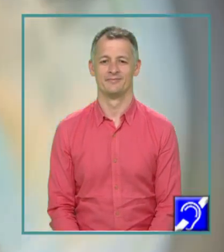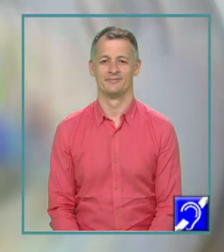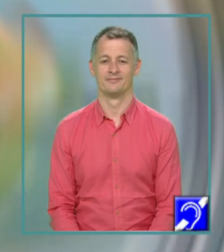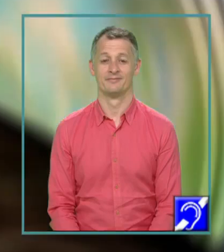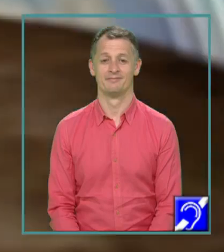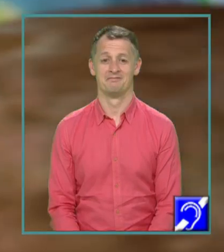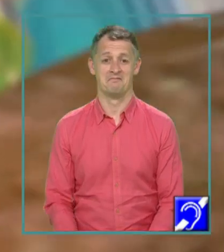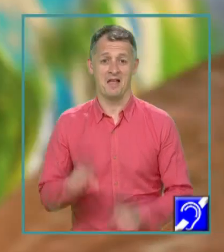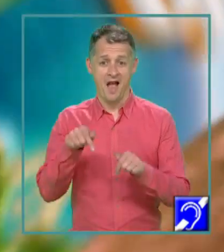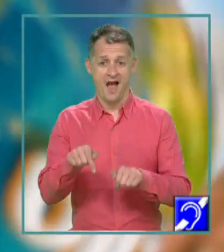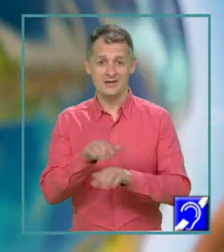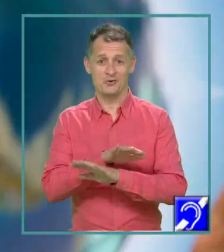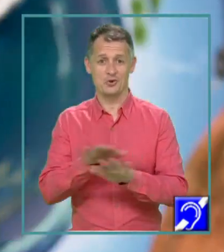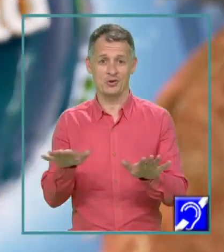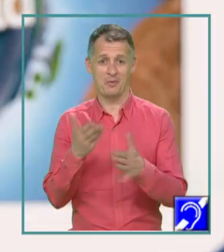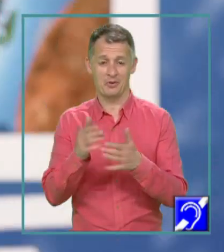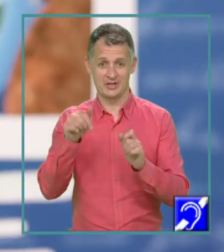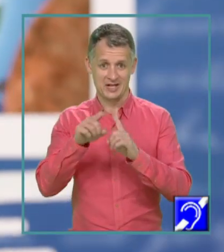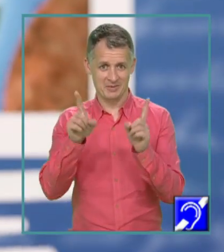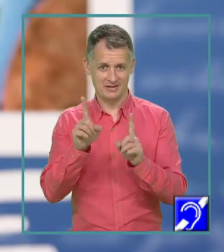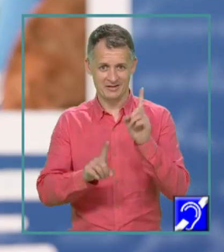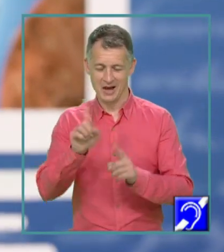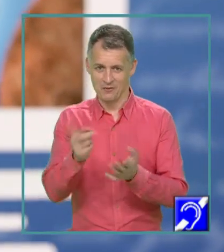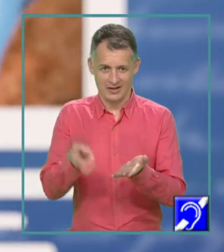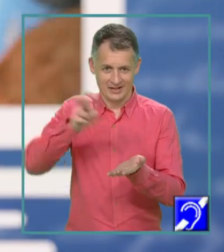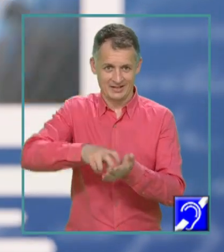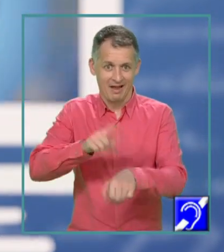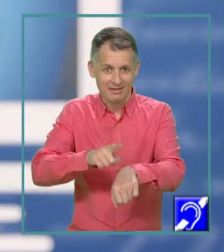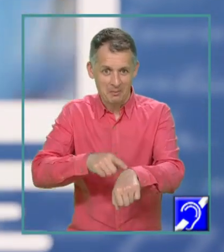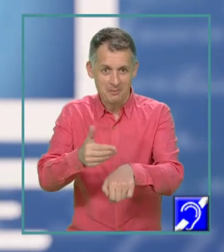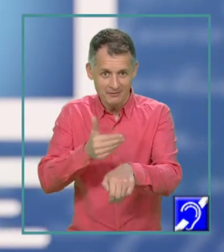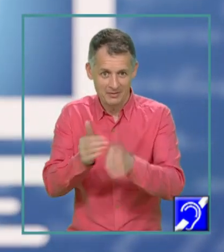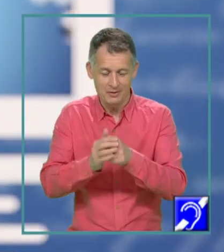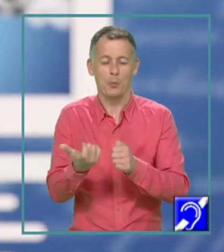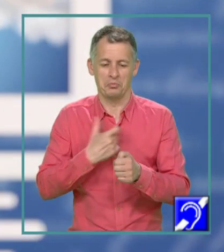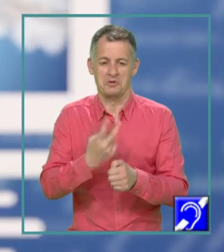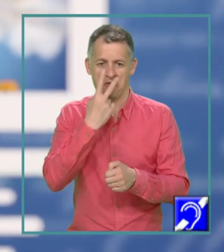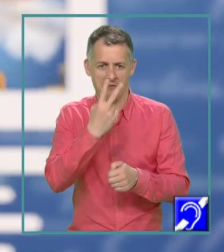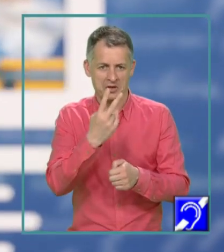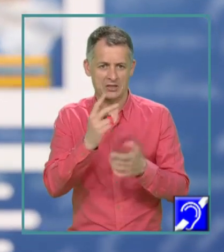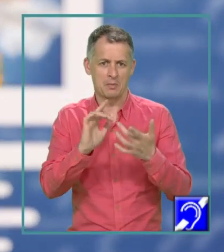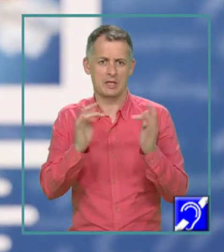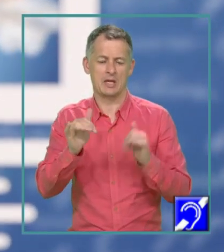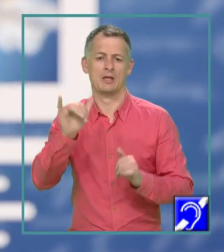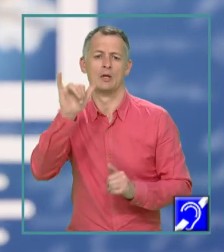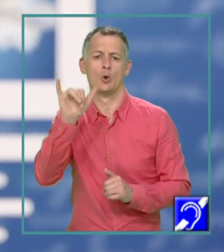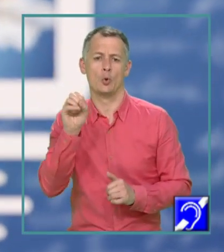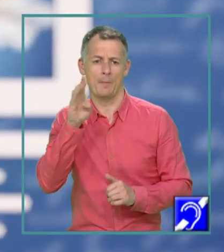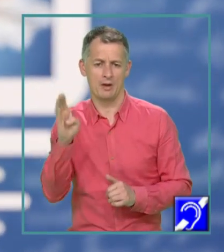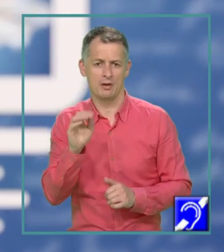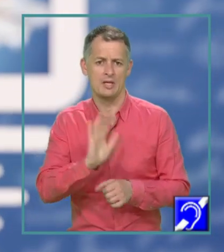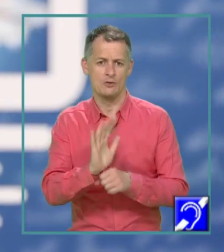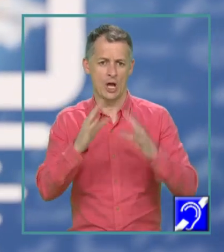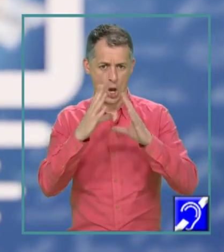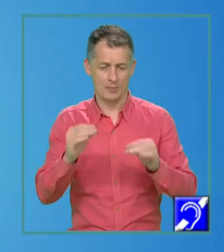Asta a fost tot pentru această dimineață Dacă nu v-ați trezit la timp puteți revedea emisiunile noastre pe canalul de YouTube al televiziunii române